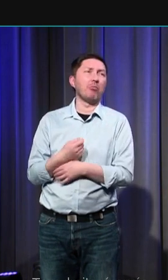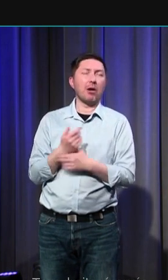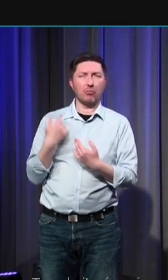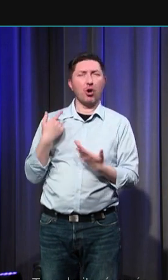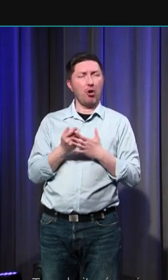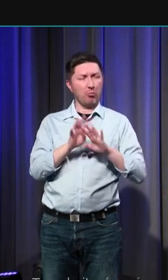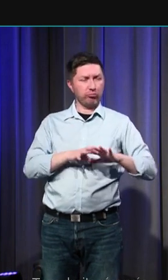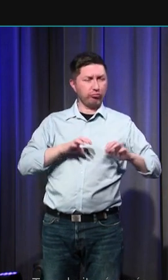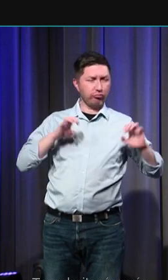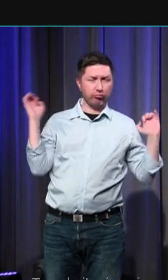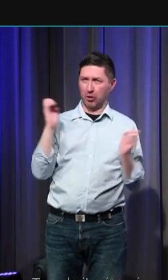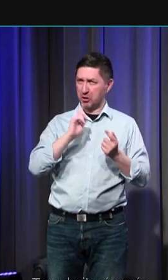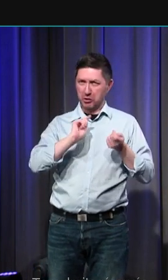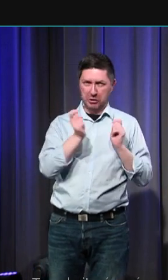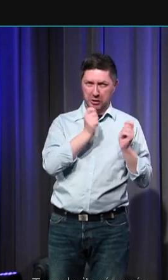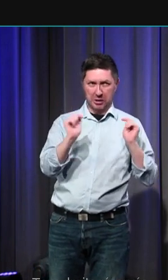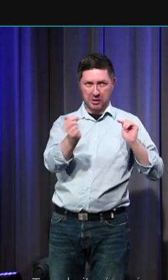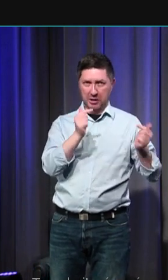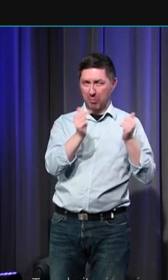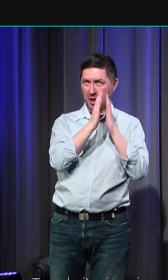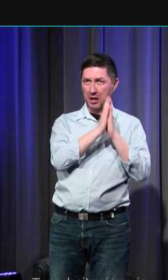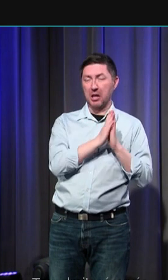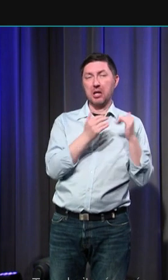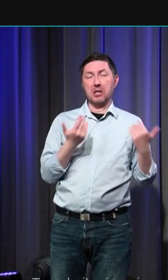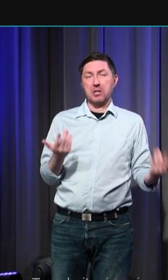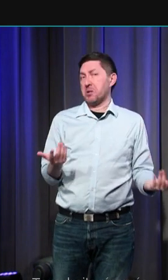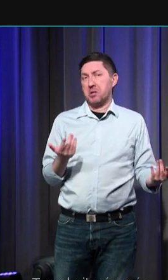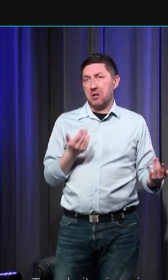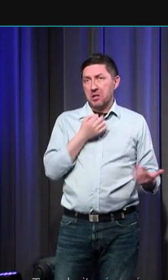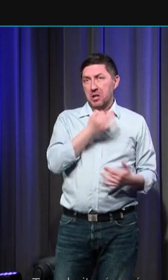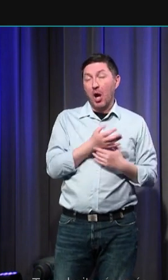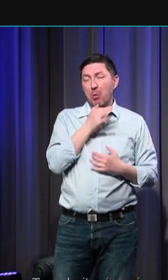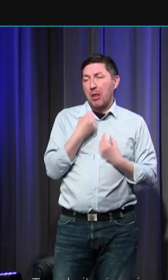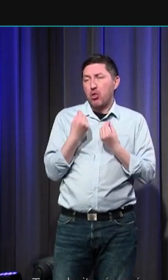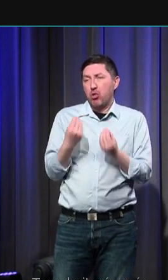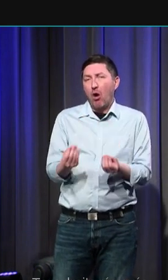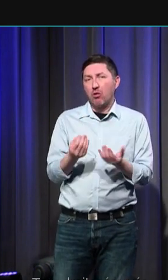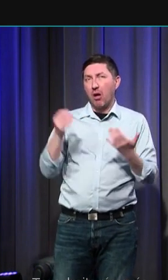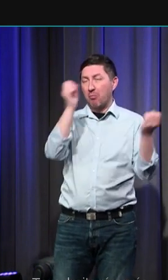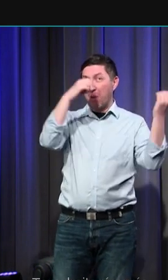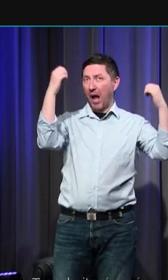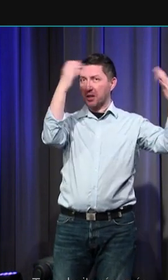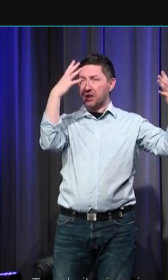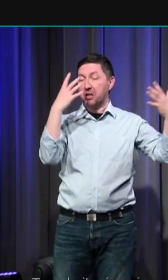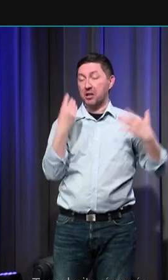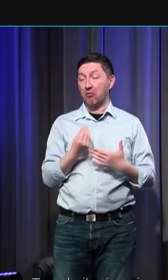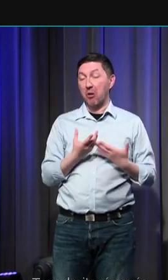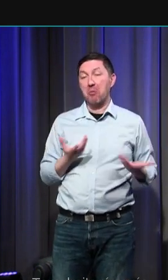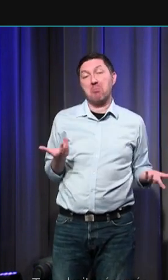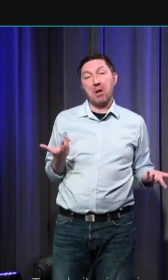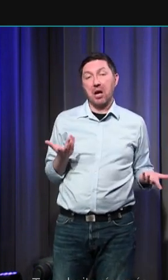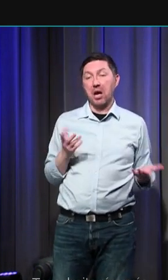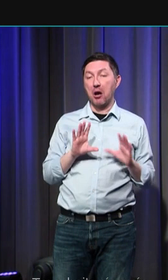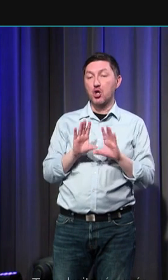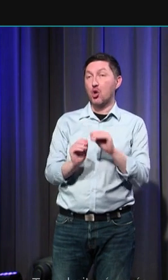pas leur accorder le paradis on leur accordait un entre deux qui s'appelle le limbe des enfants le limbus puerum